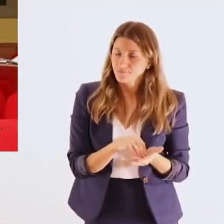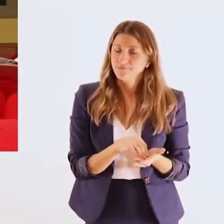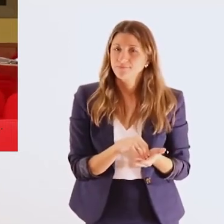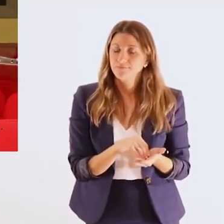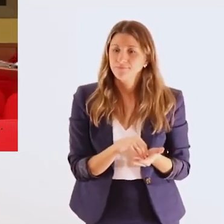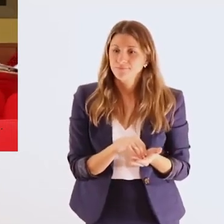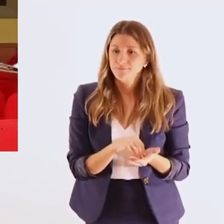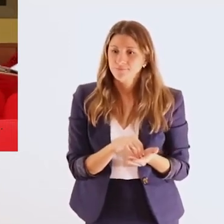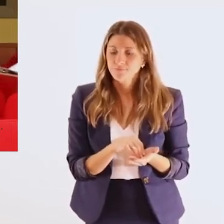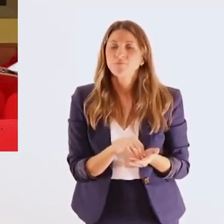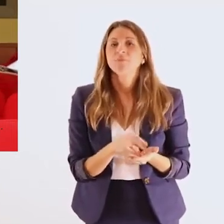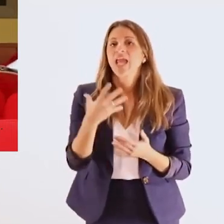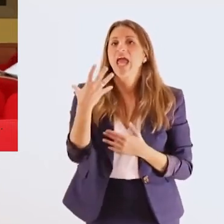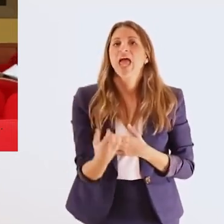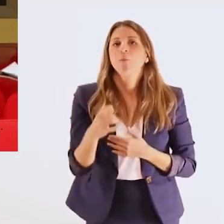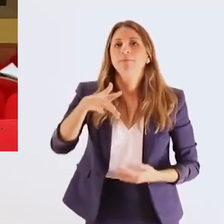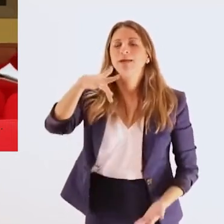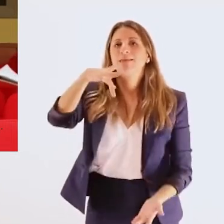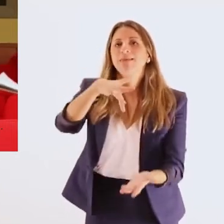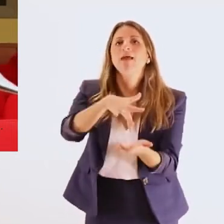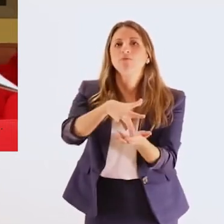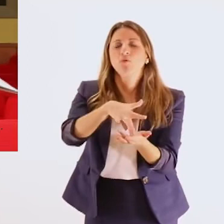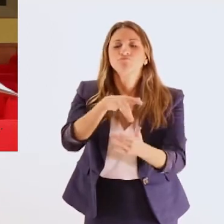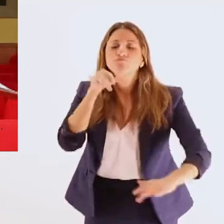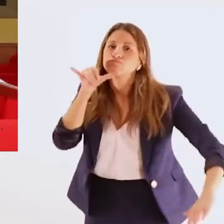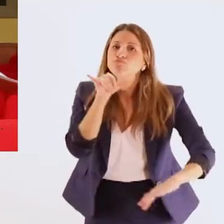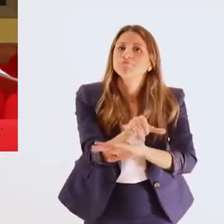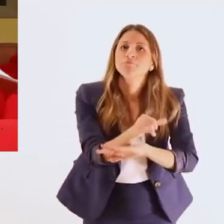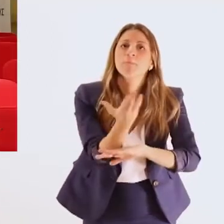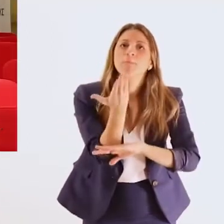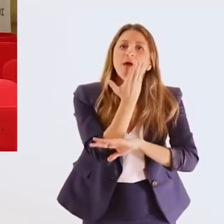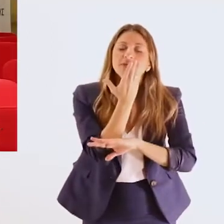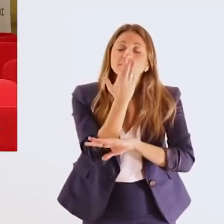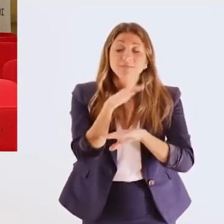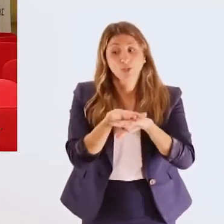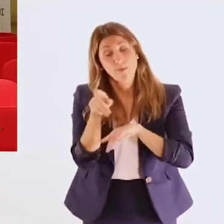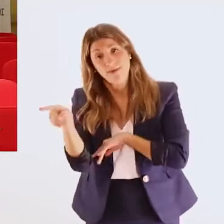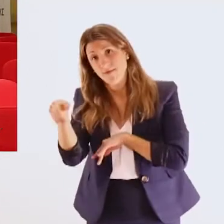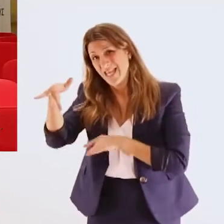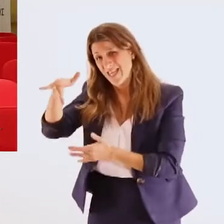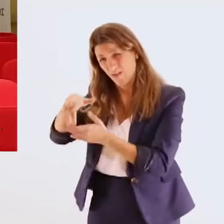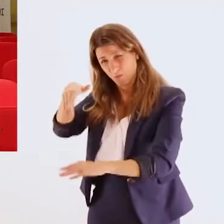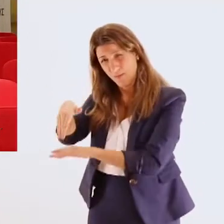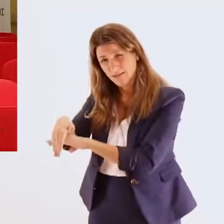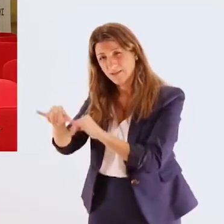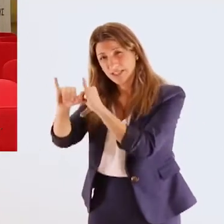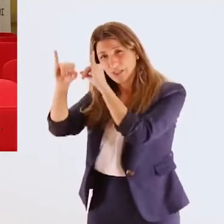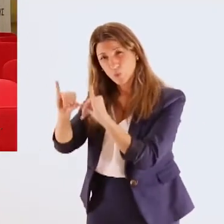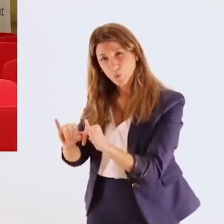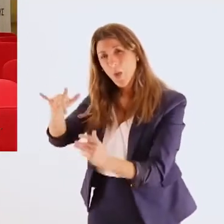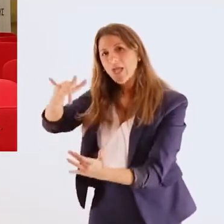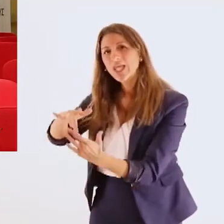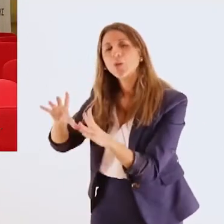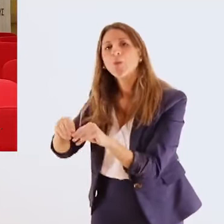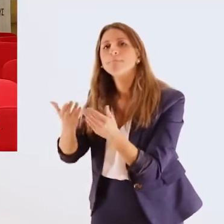για τα ζητήματα που αφορούν στα άτομα με αναπηρία στη χώρα ταυτόχρονα με την ίδρυση και